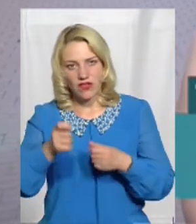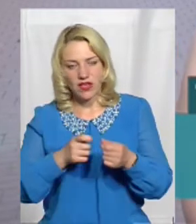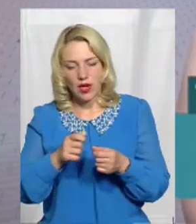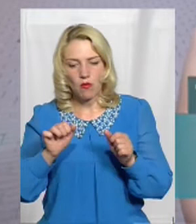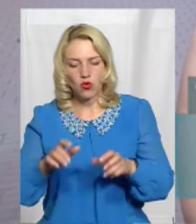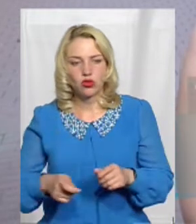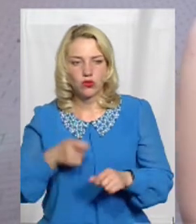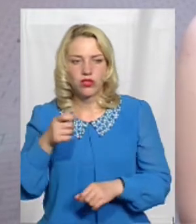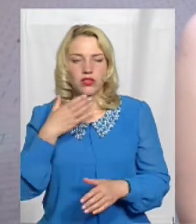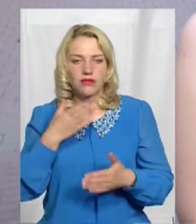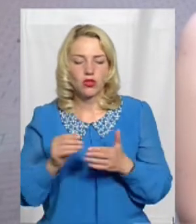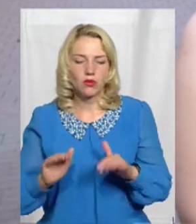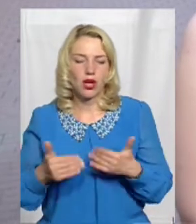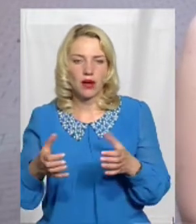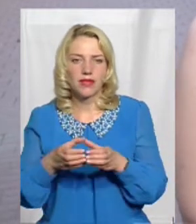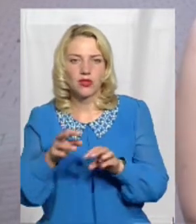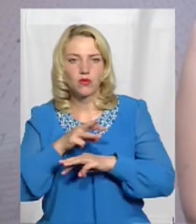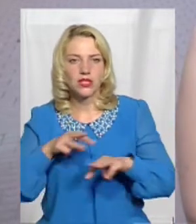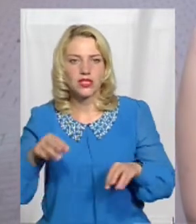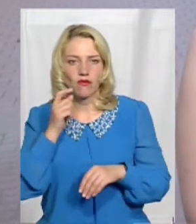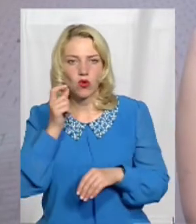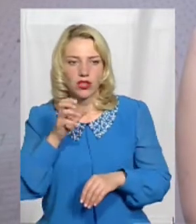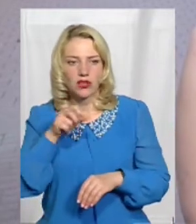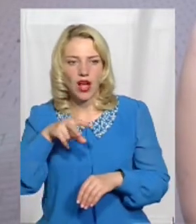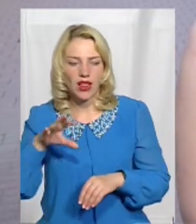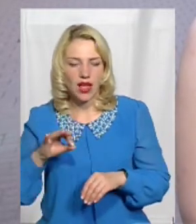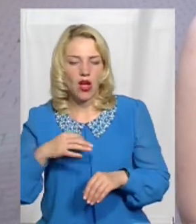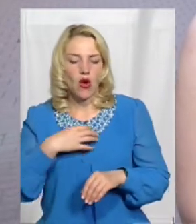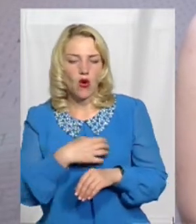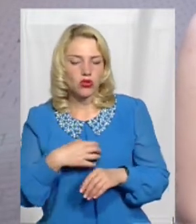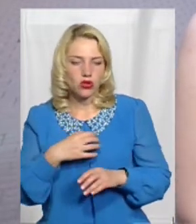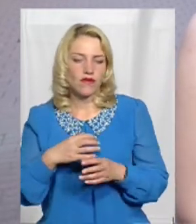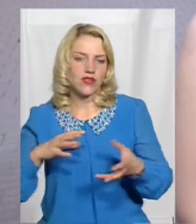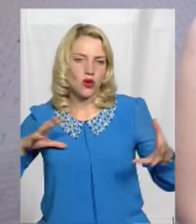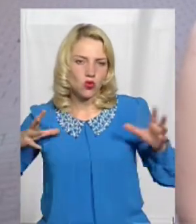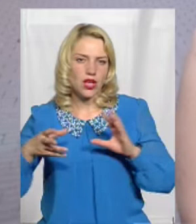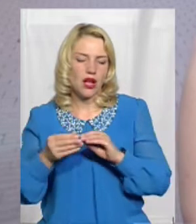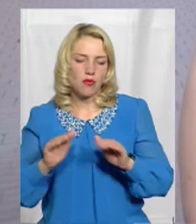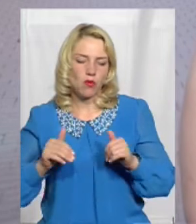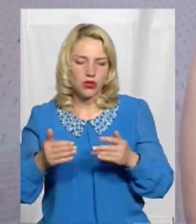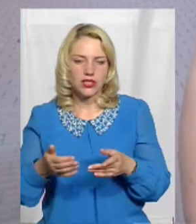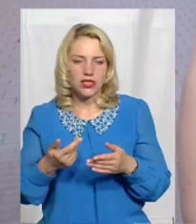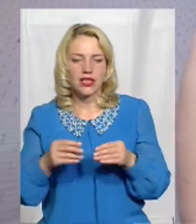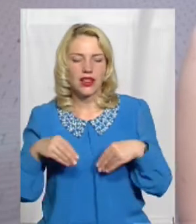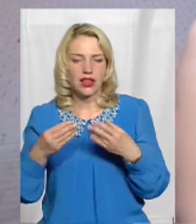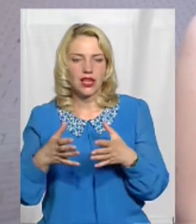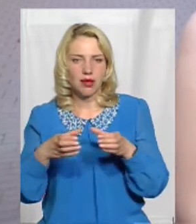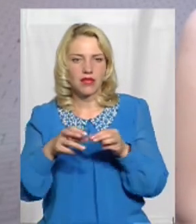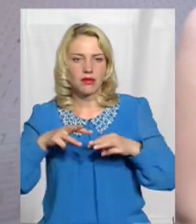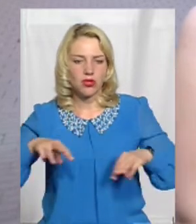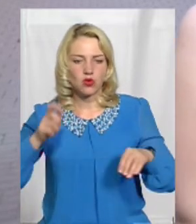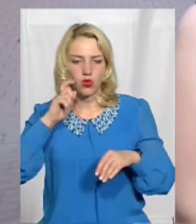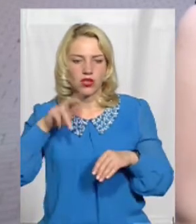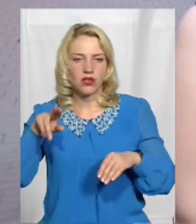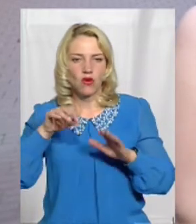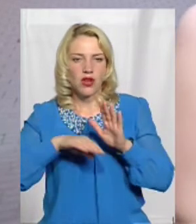подати свої пропозиції Кабінету Міністрів України Але основні узагальнюючі пропозиції саме надає Кабінет Міністрів України до